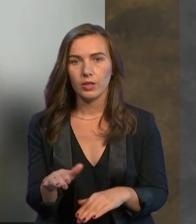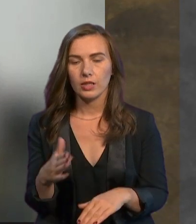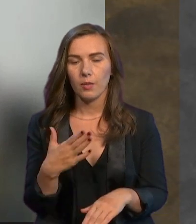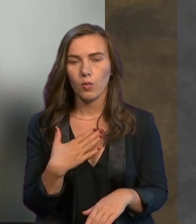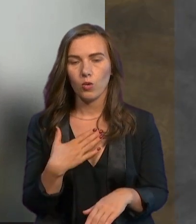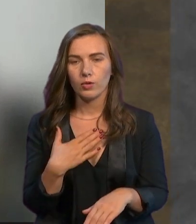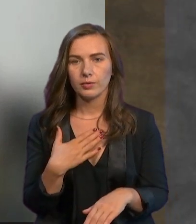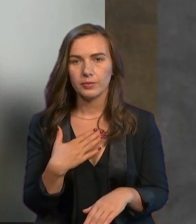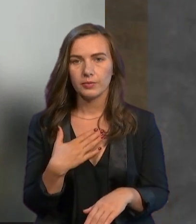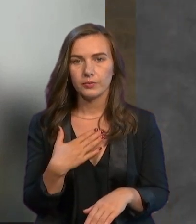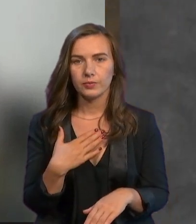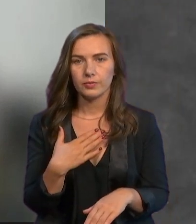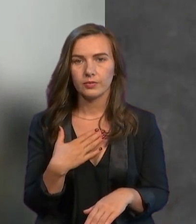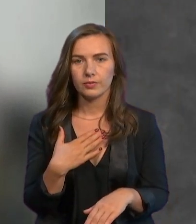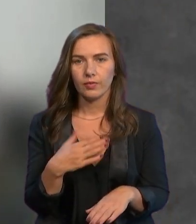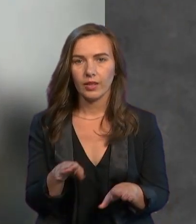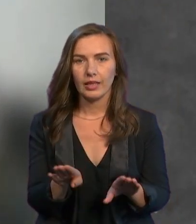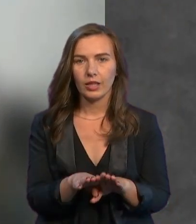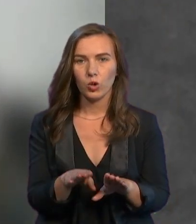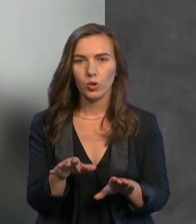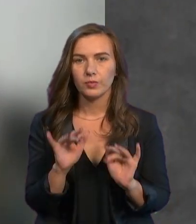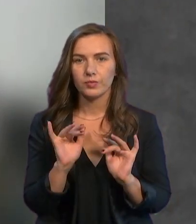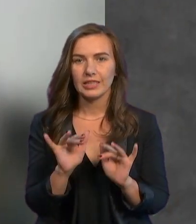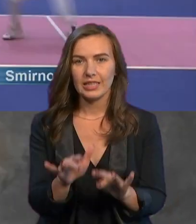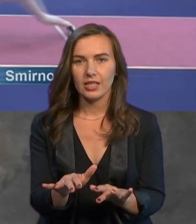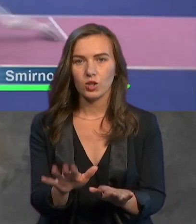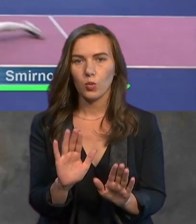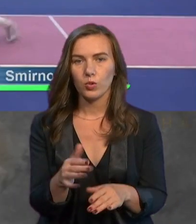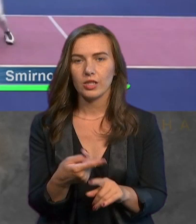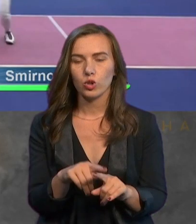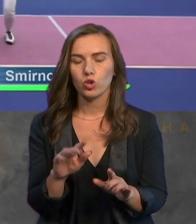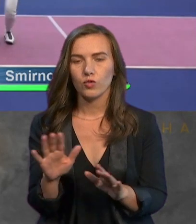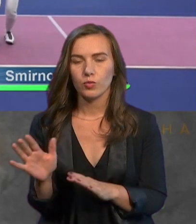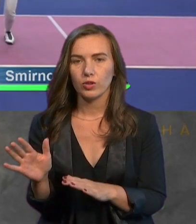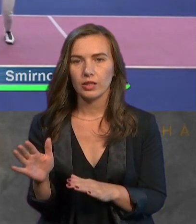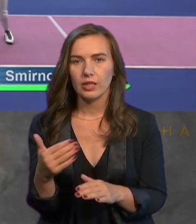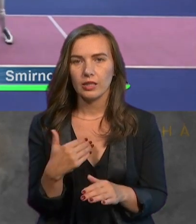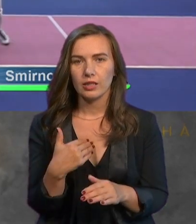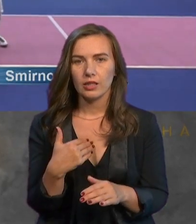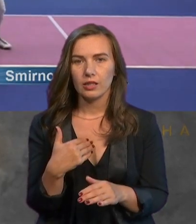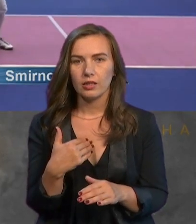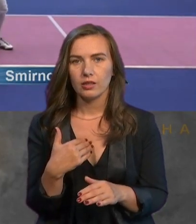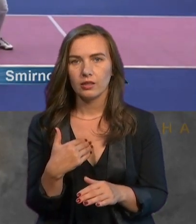жесту, можна сказати, після того, що відбулося, ну, я не,